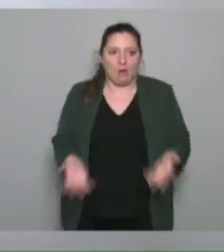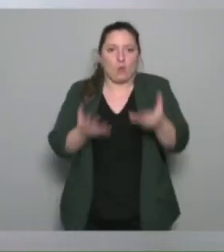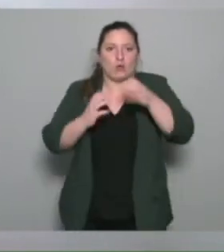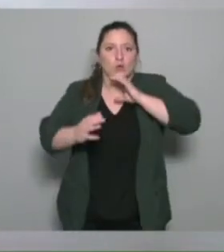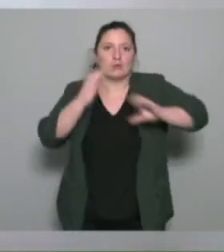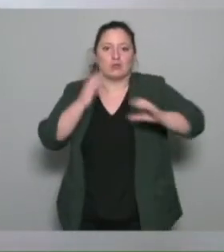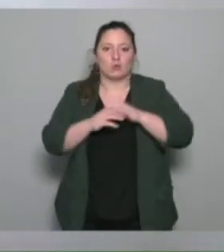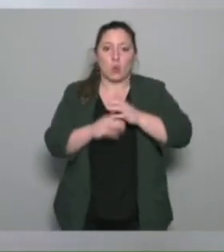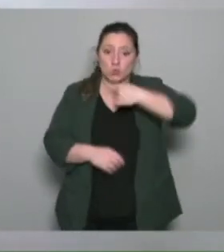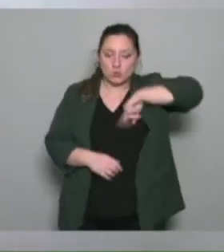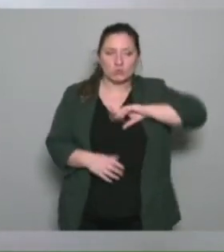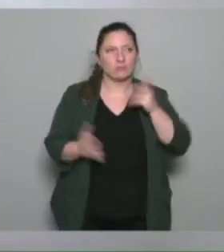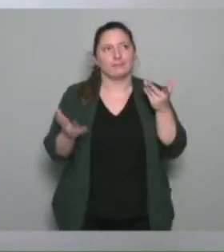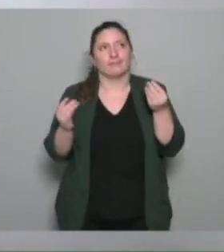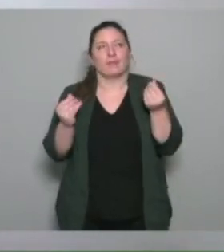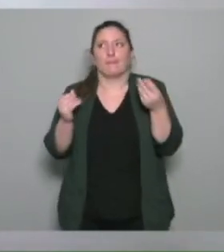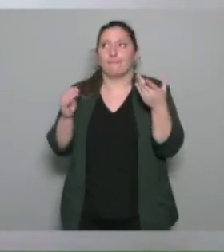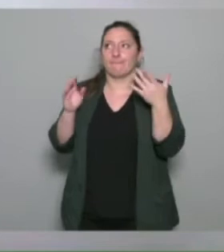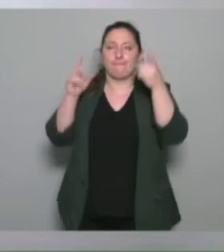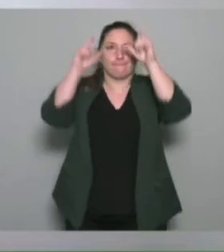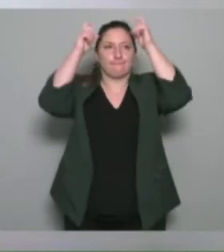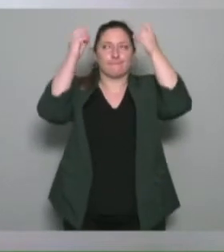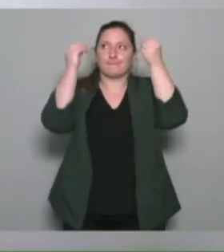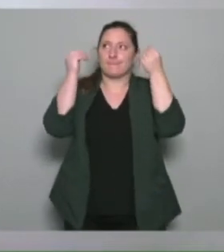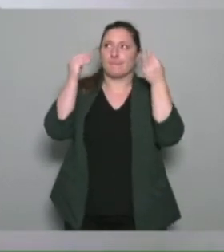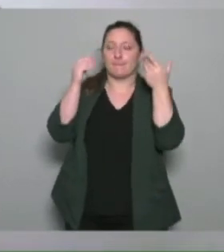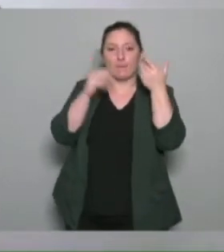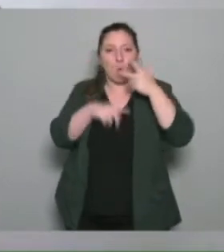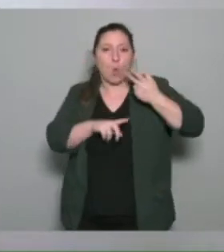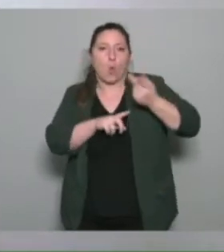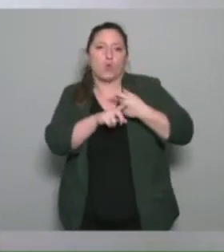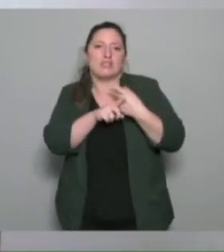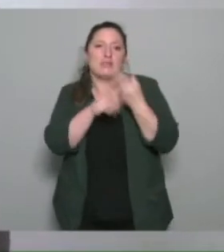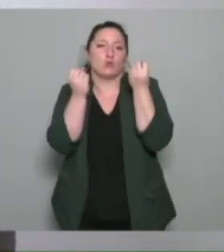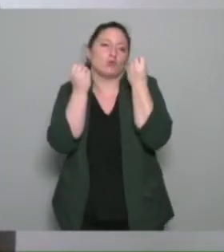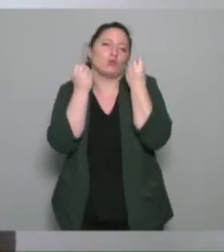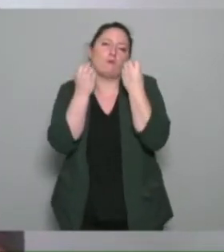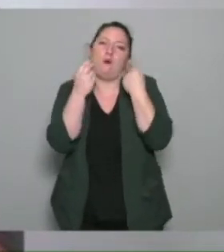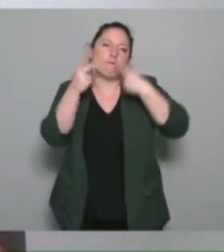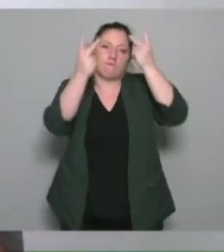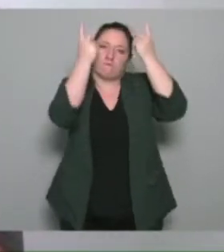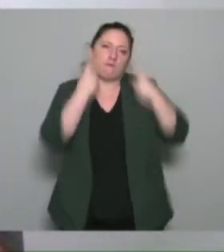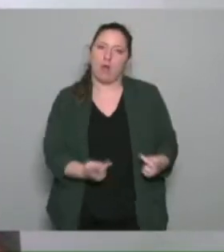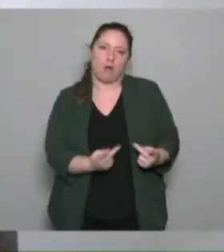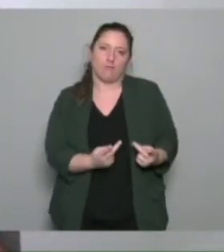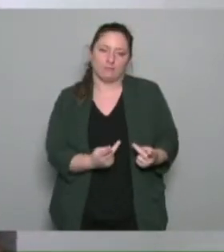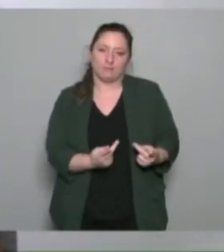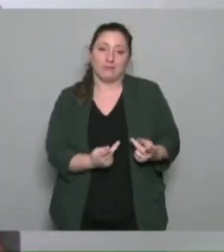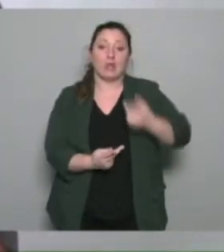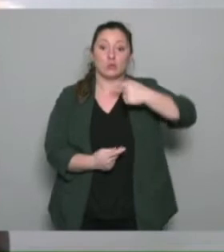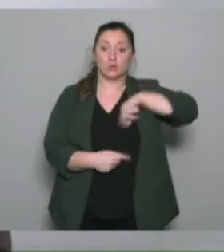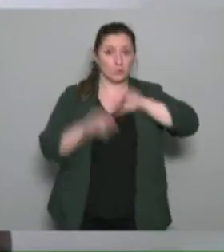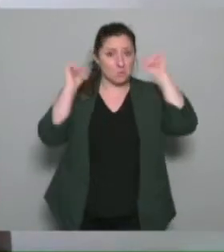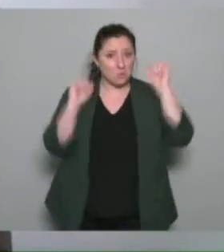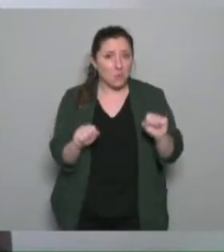qui est sous-évalué nous nous pouvons être vraiment par rapport